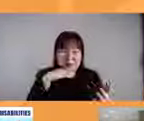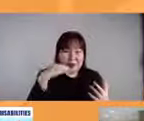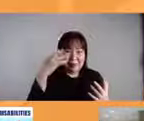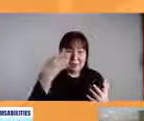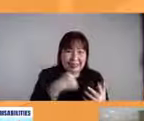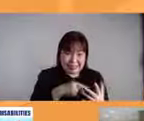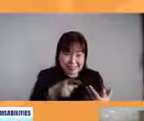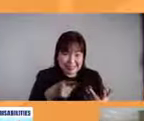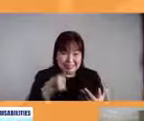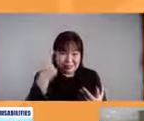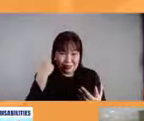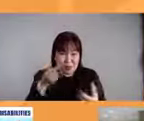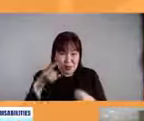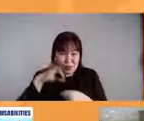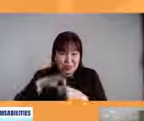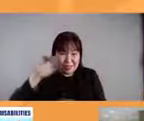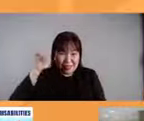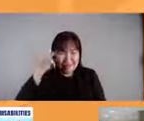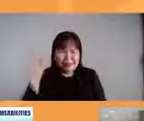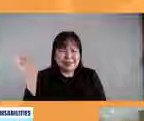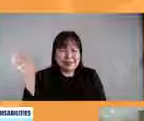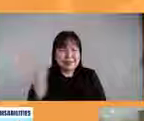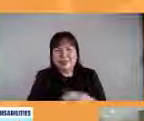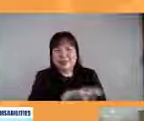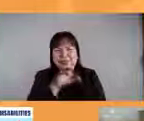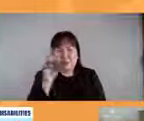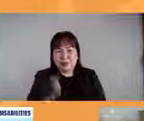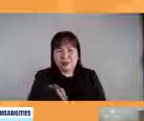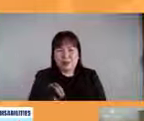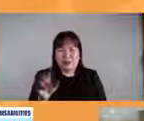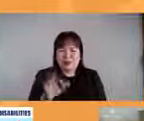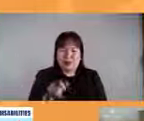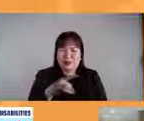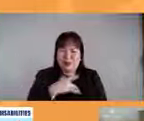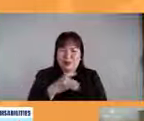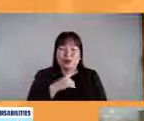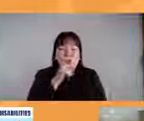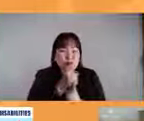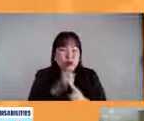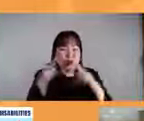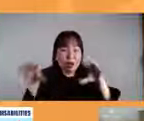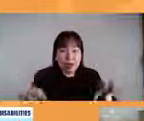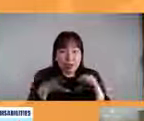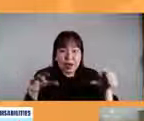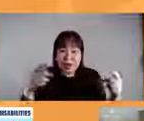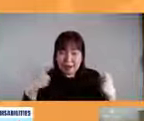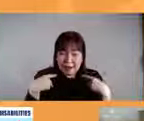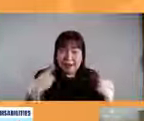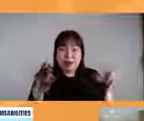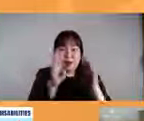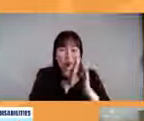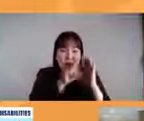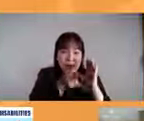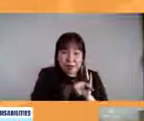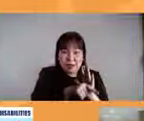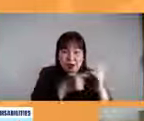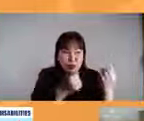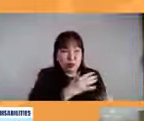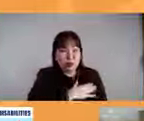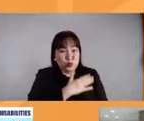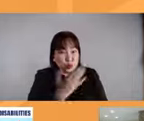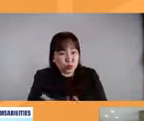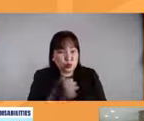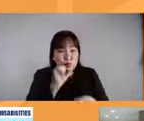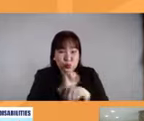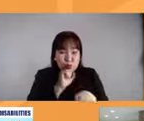po nakikita ito talaga sa physical na ano ano ba yung nagawa nila in the past and ano yung track record